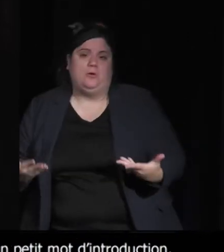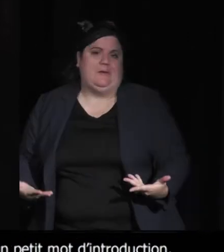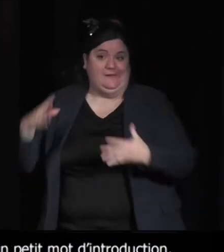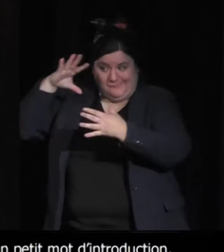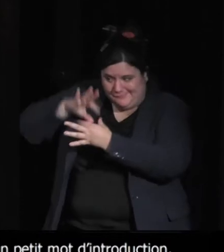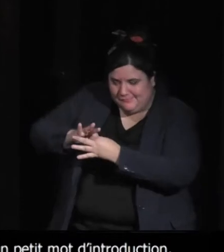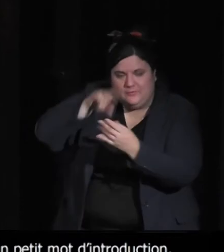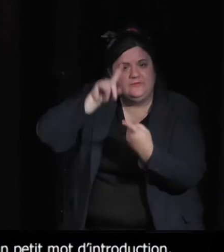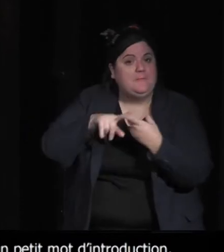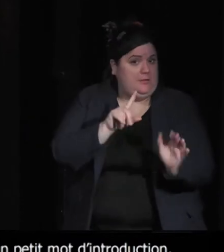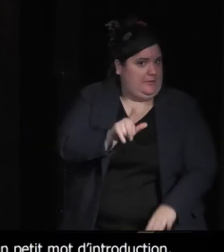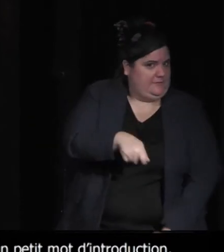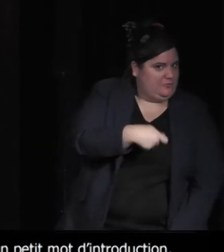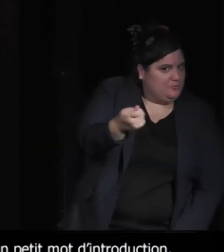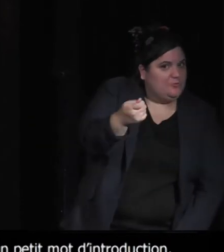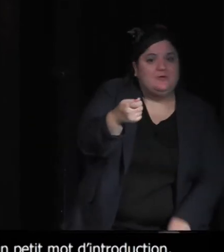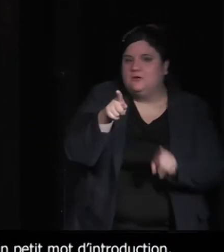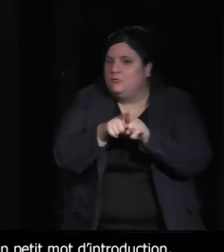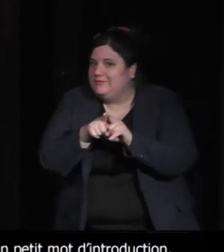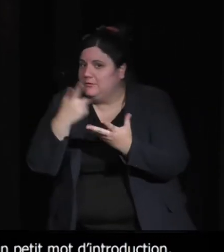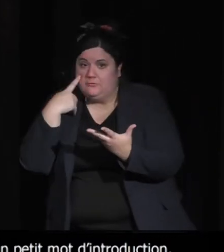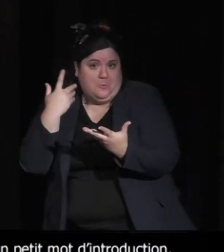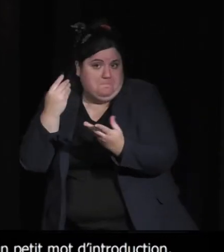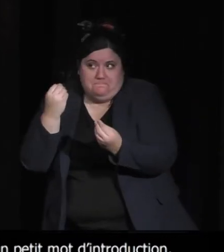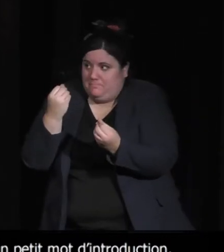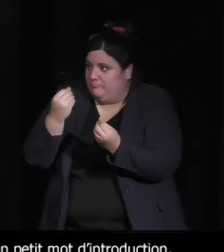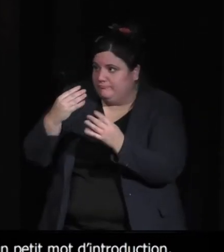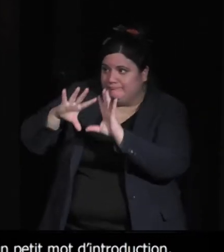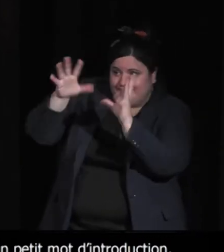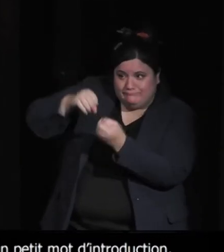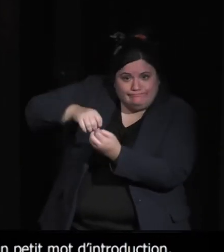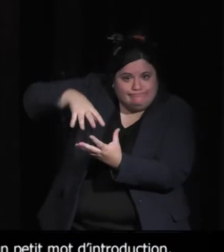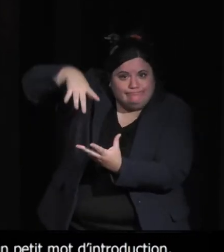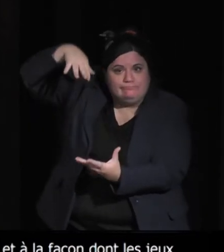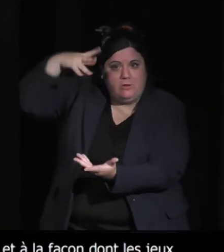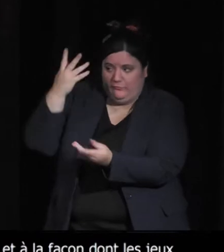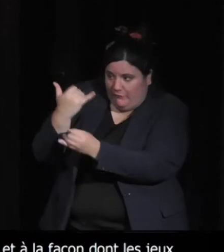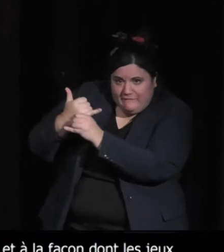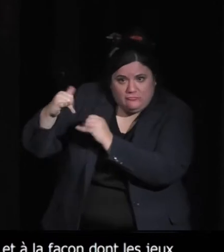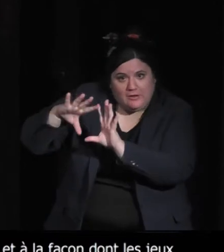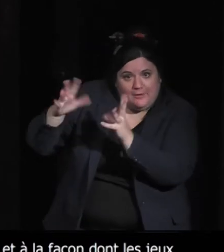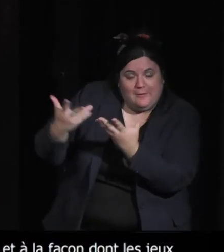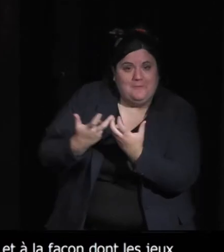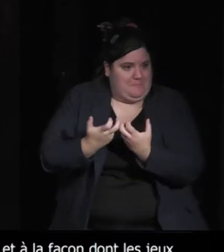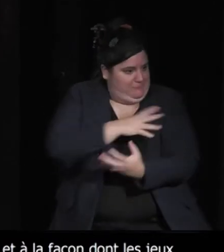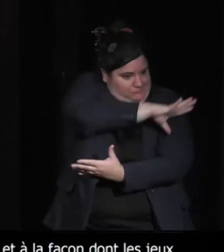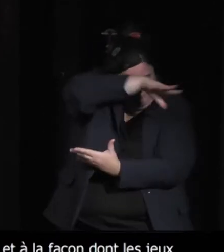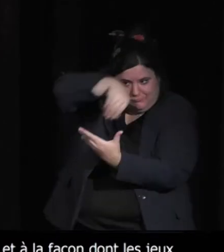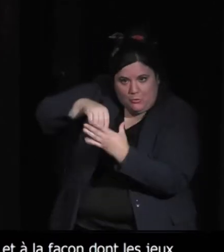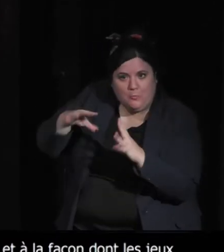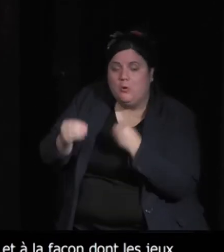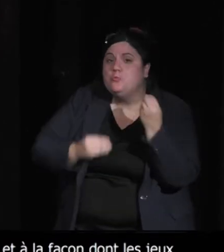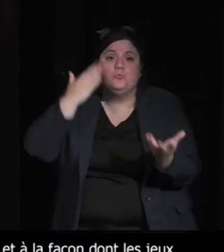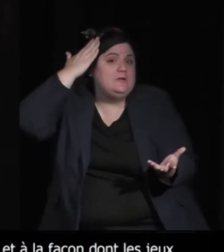nature et monde virtuel et plus particulièrement sous le prisme des animaux qui nous ont suivis tout au long de la semaine et qui ont participé à la définition des ateliers